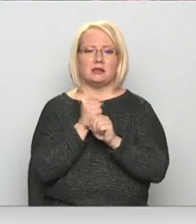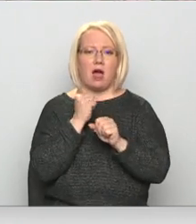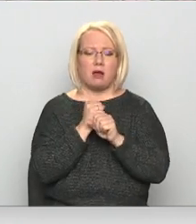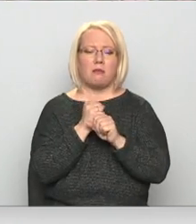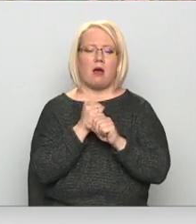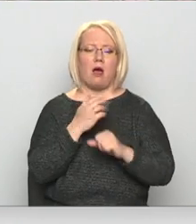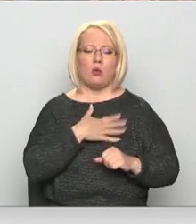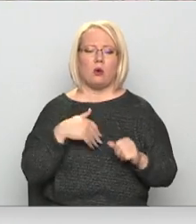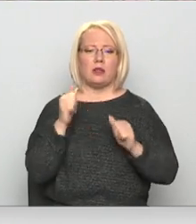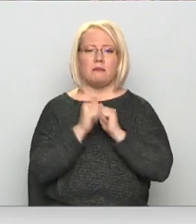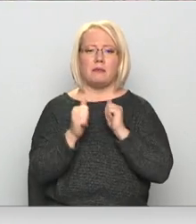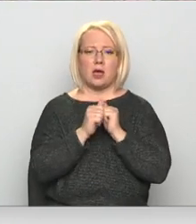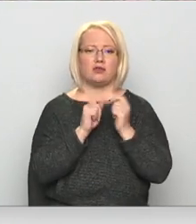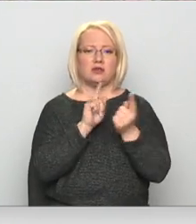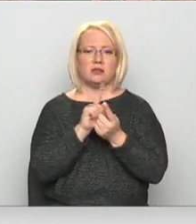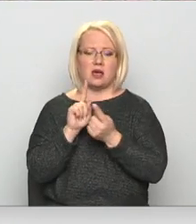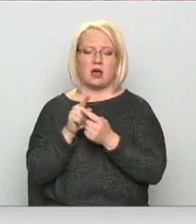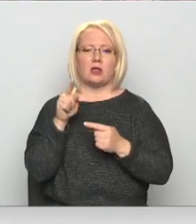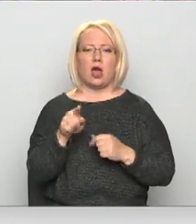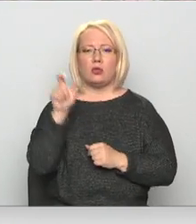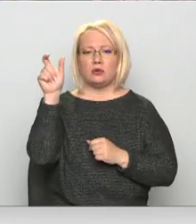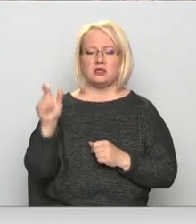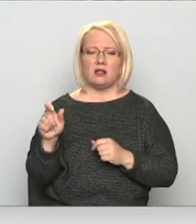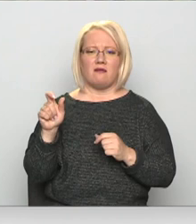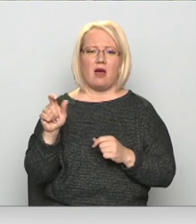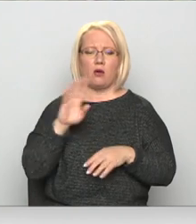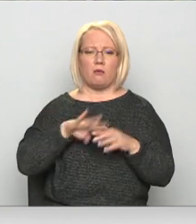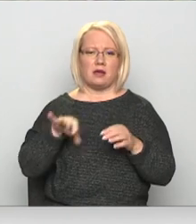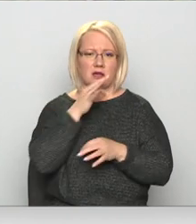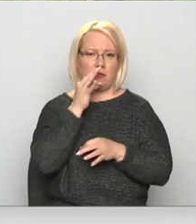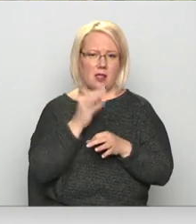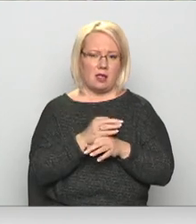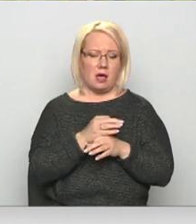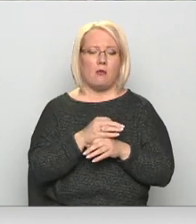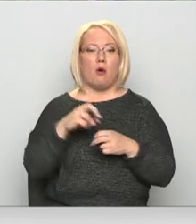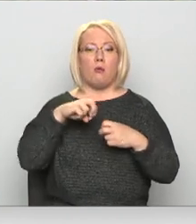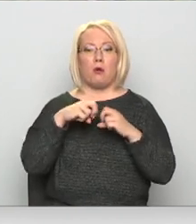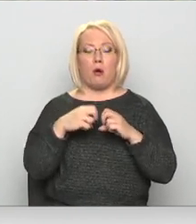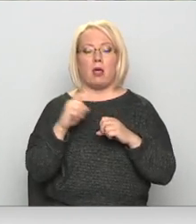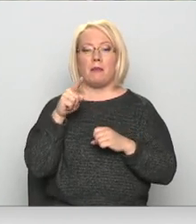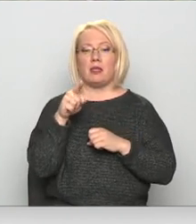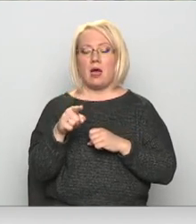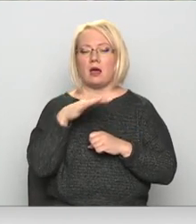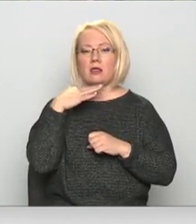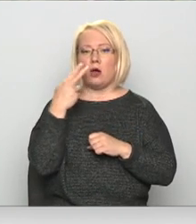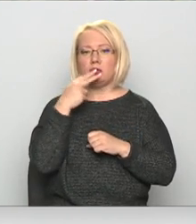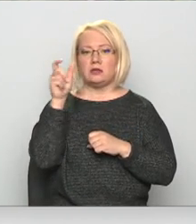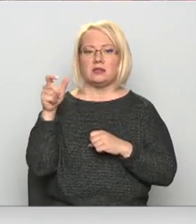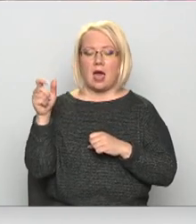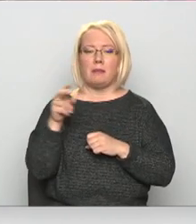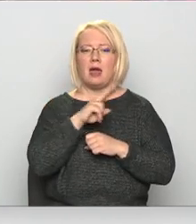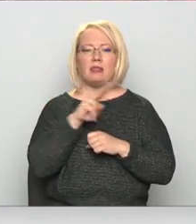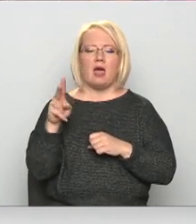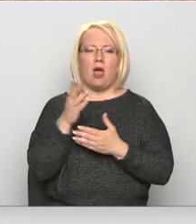ļoti bieži saskarties ar šādu cilvēku bezatbildību. Problēma ir arī tāda, ka daudzi saimnieki nesteralizē